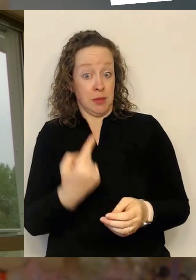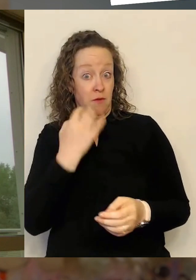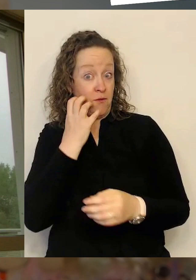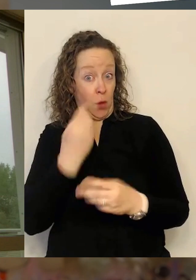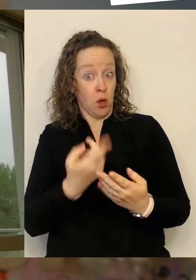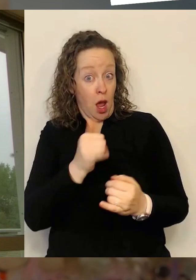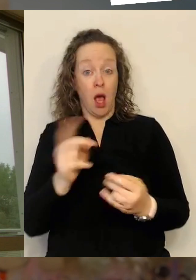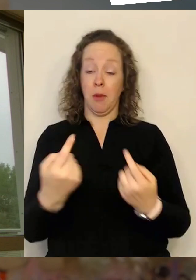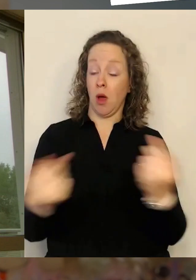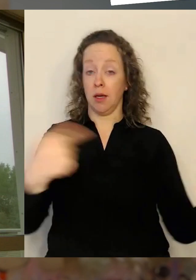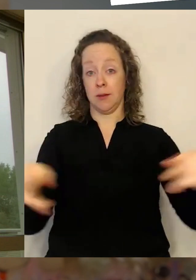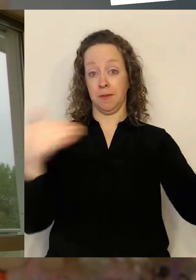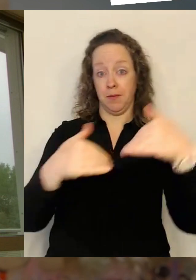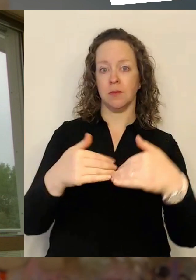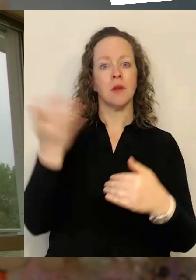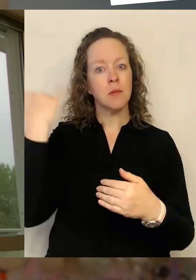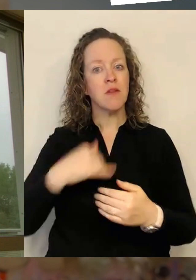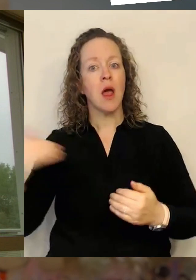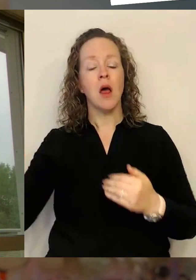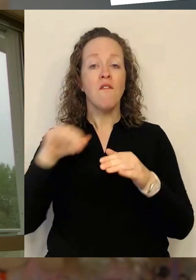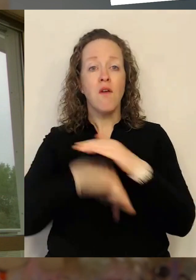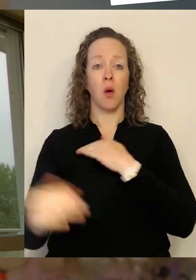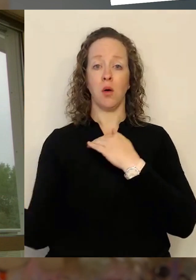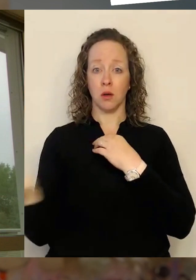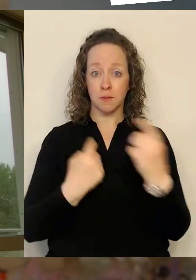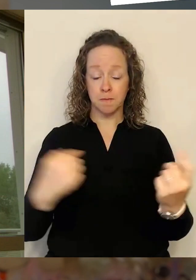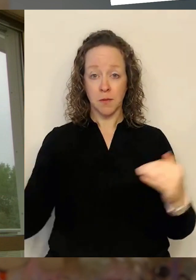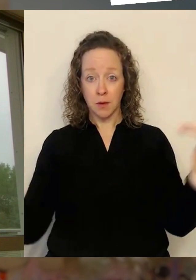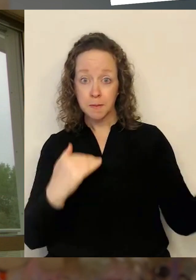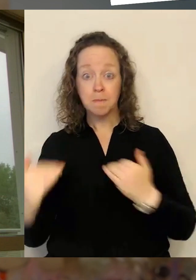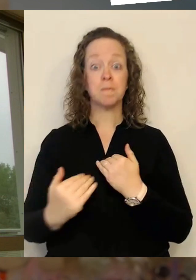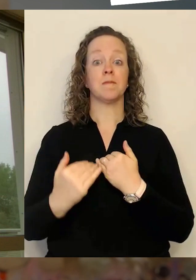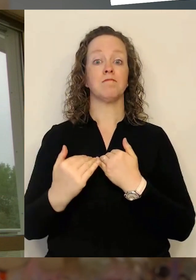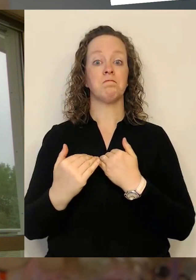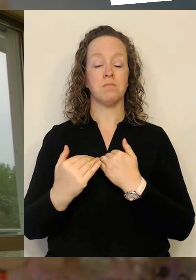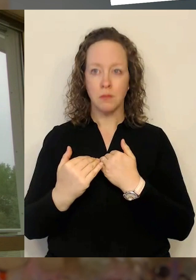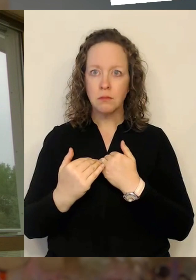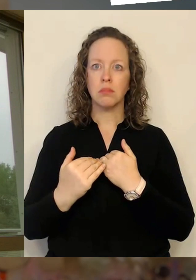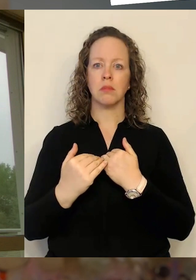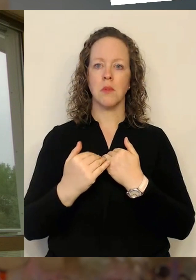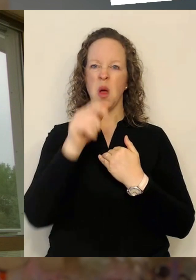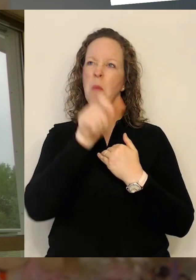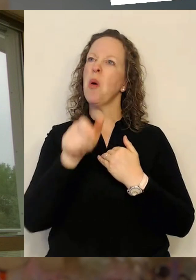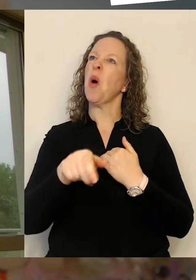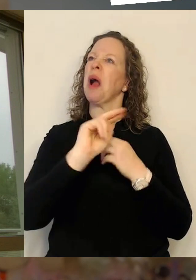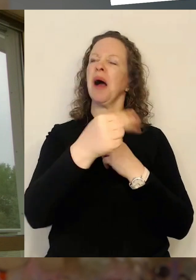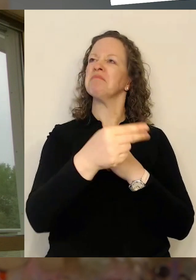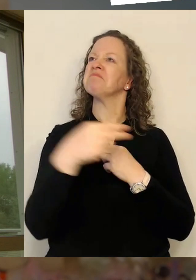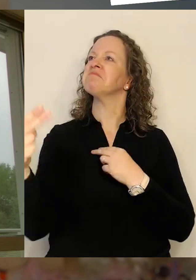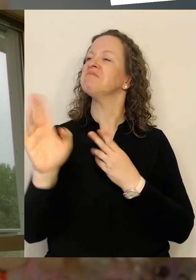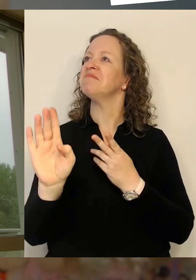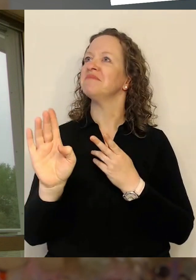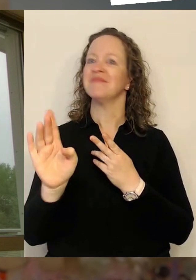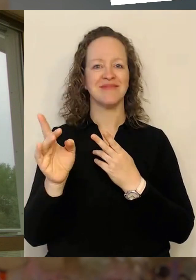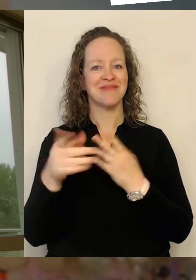bei uns Zuflucht gesucht haben als Geflüchtete, die eigentlich gar nicht in die Kategorie zunächst mal Bürgerinnen und Bürger, sondern eher Menschen,